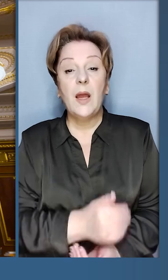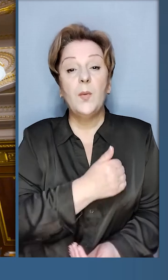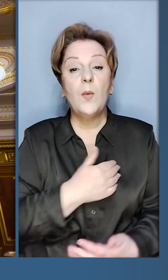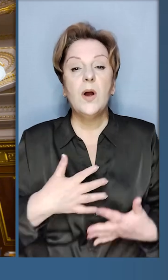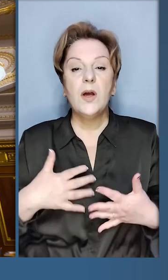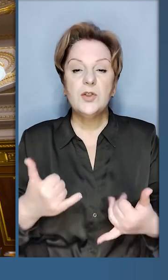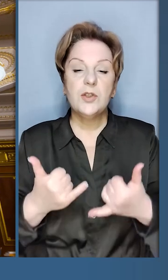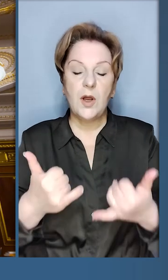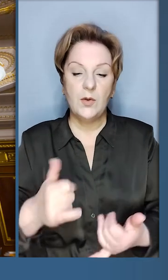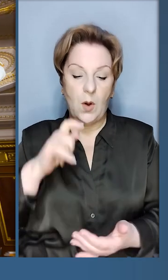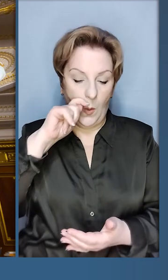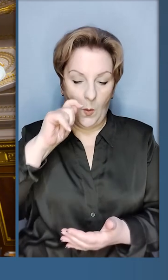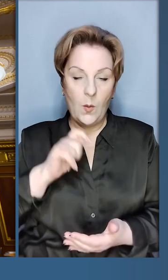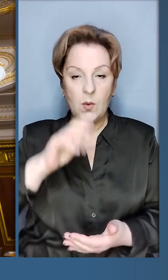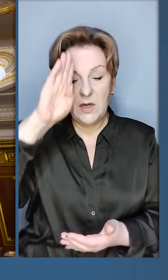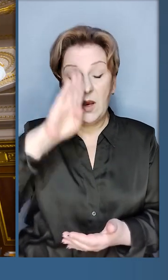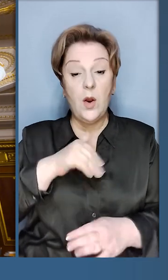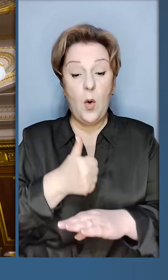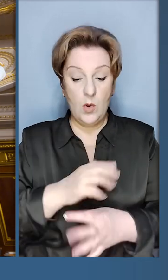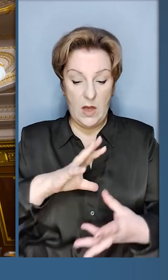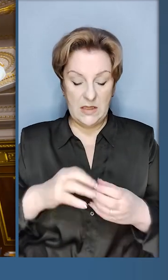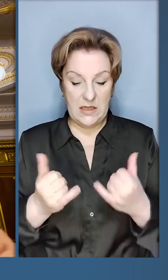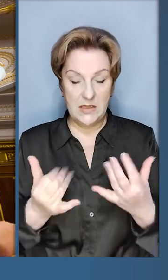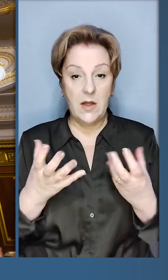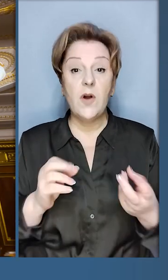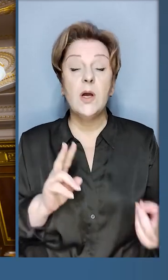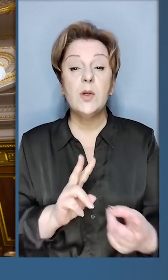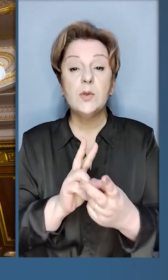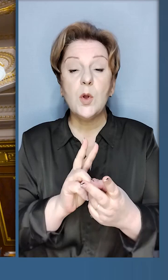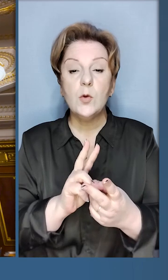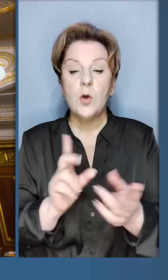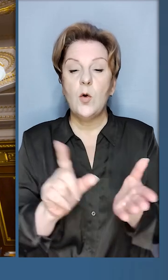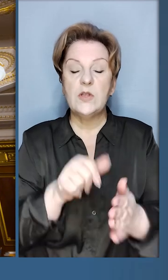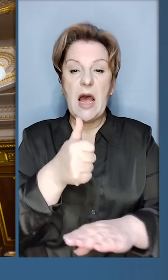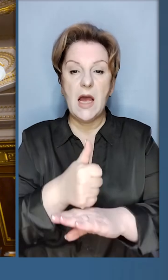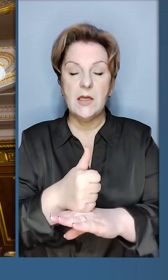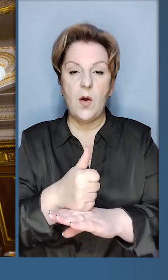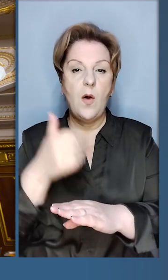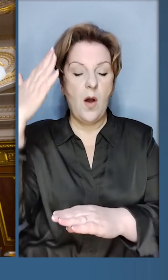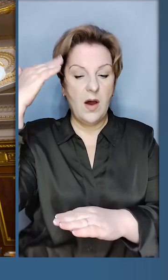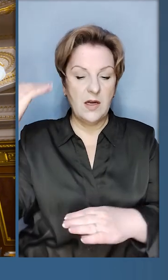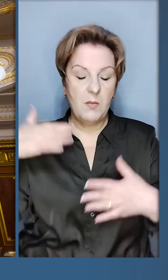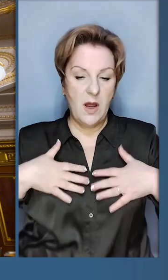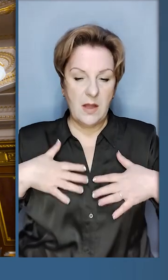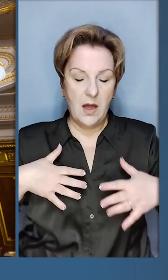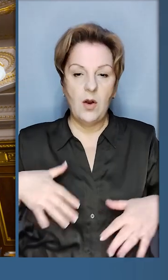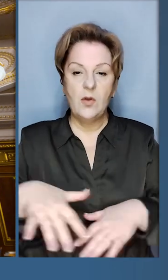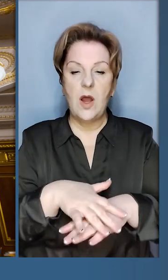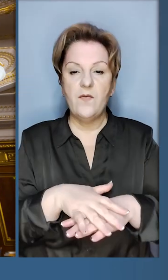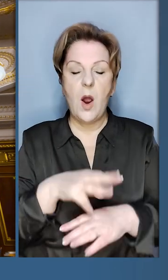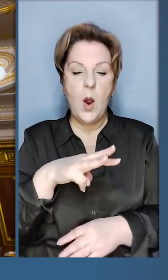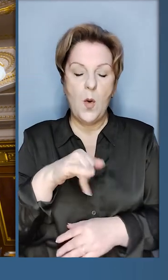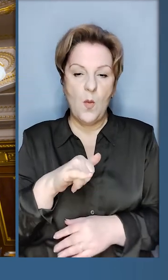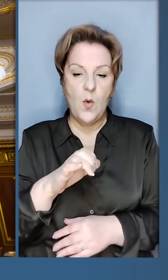Бажаю здоров'я, шановні українці-українки. Головне за цей день зустрівся з лідером кримсько-татарського народу Мустафою